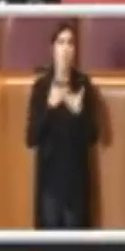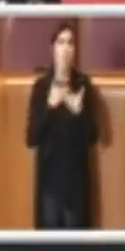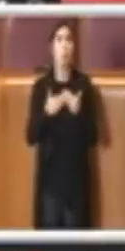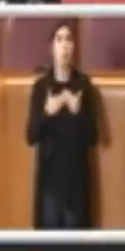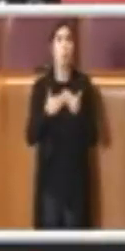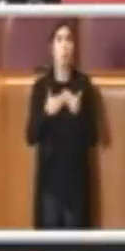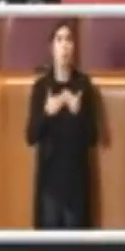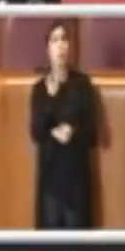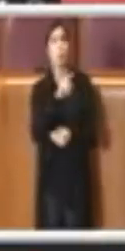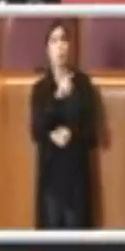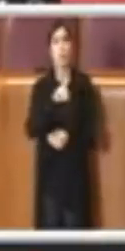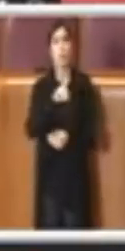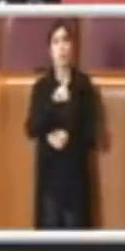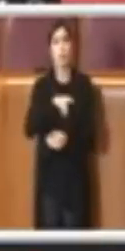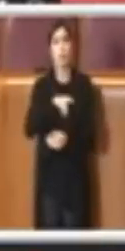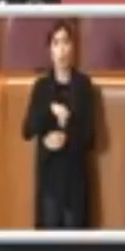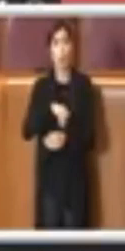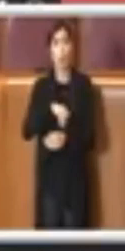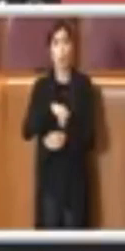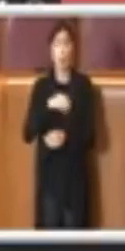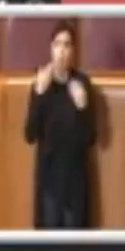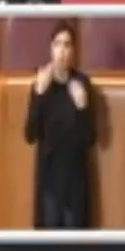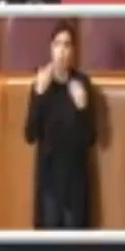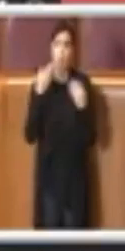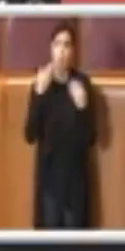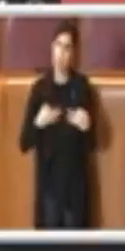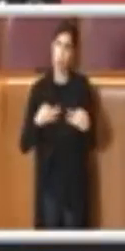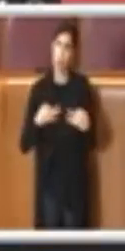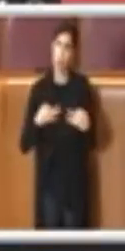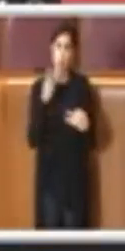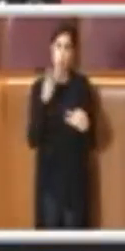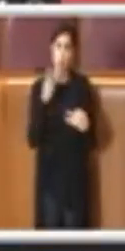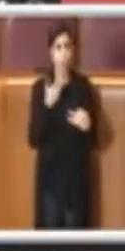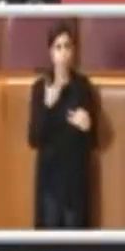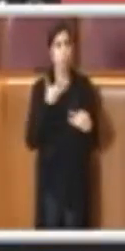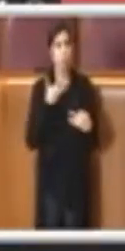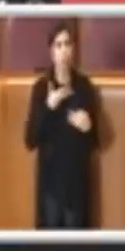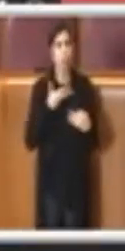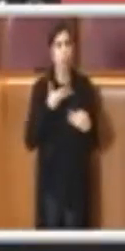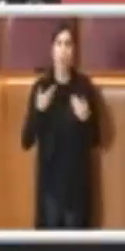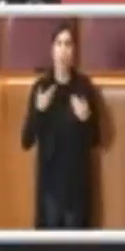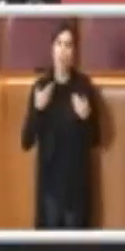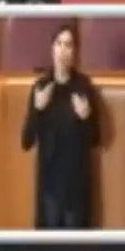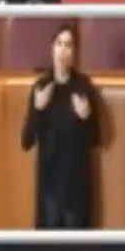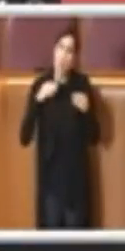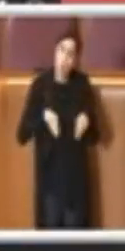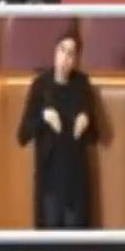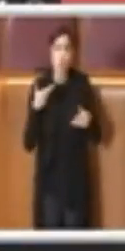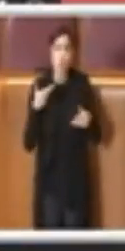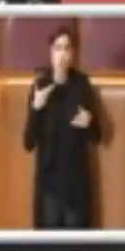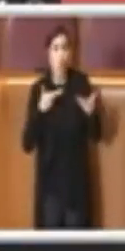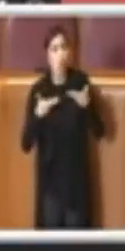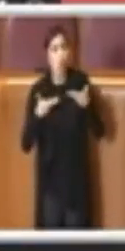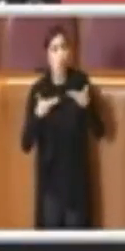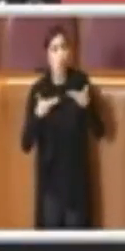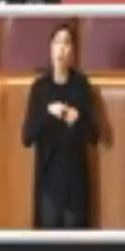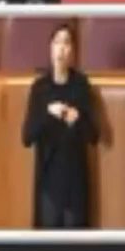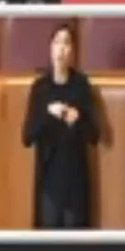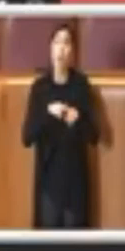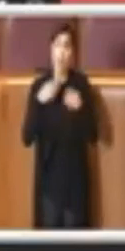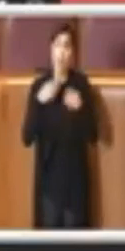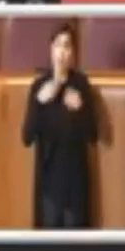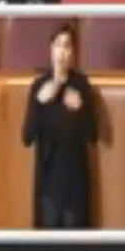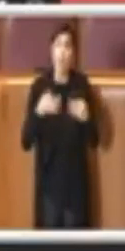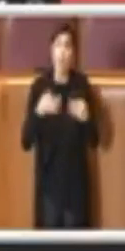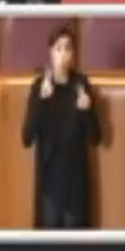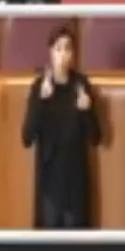DPCM sicuramente ci sono dei presidi di socialità molto sicuri, molto controllati nel rispetto della